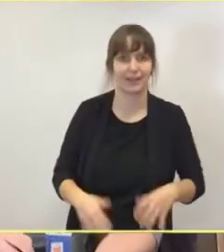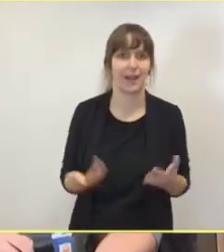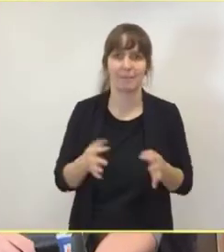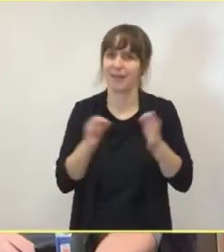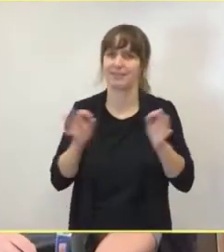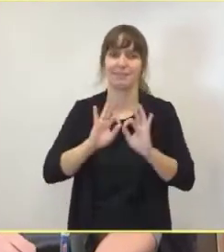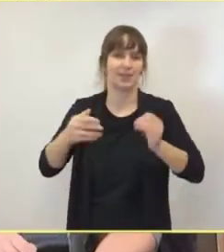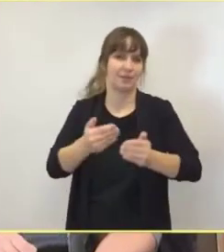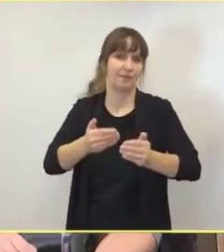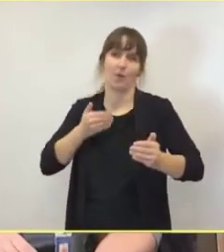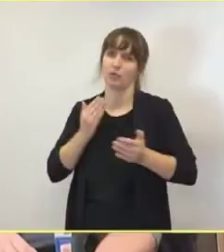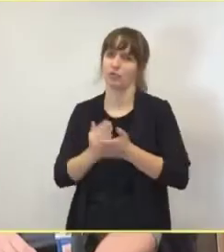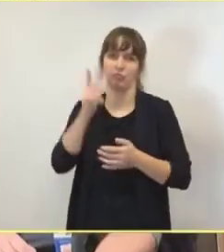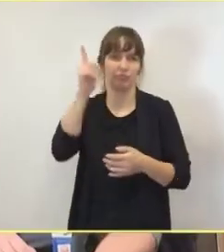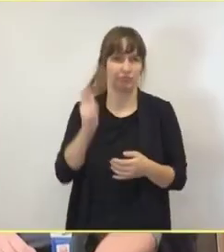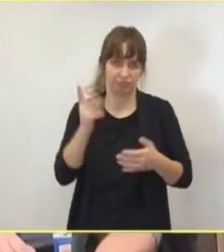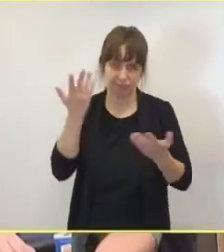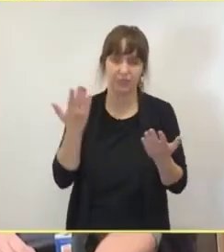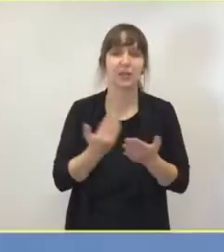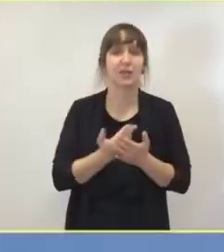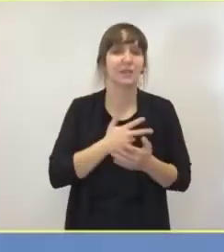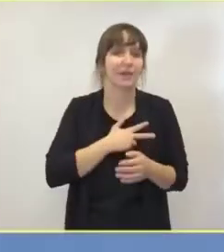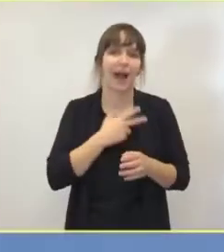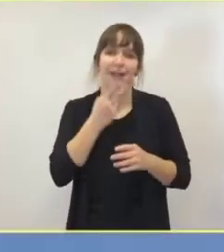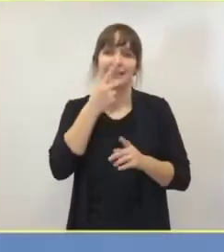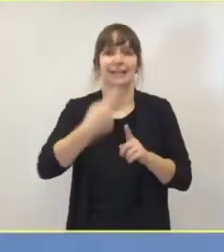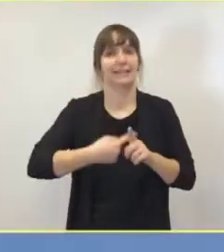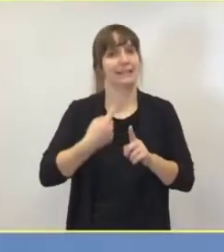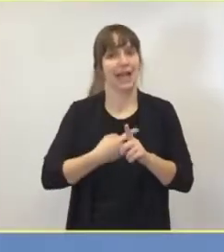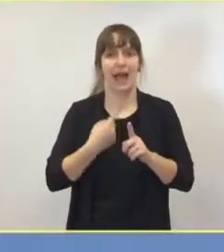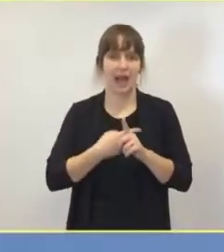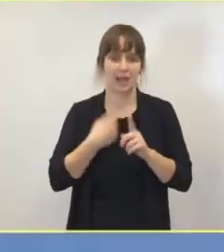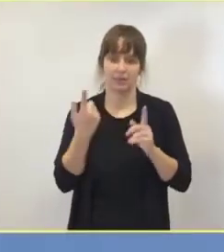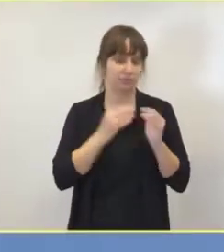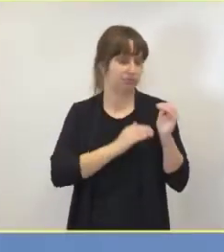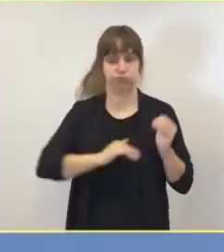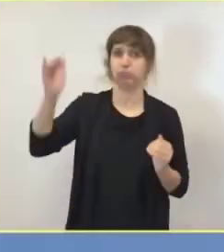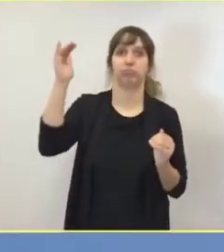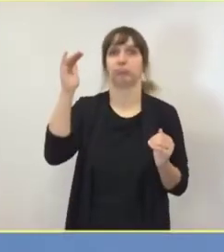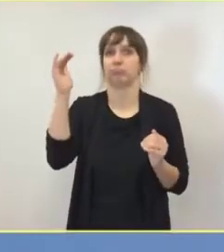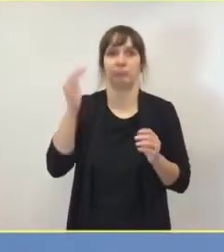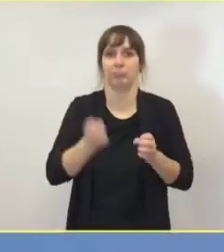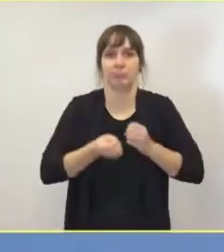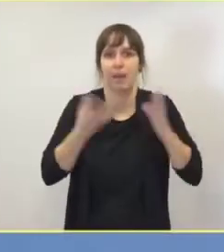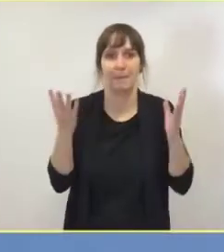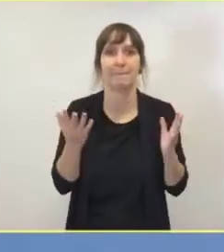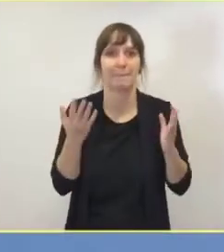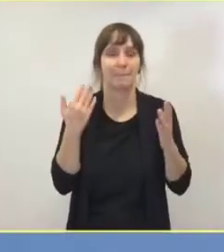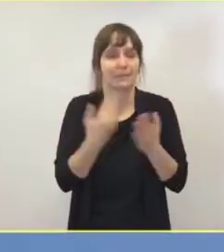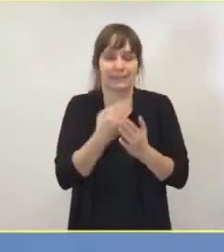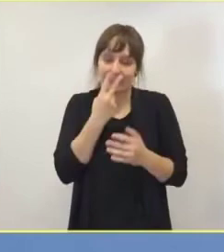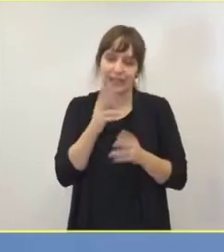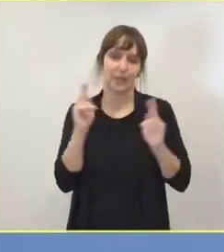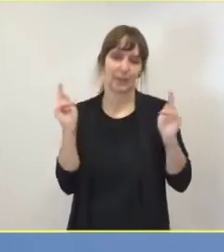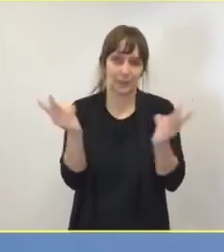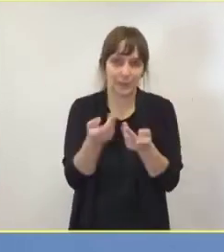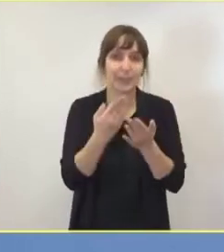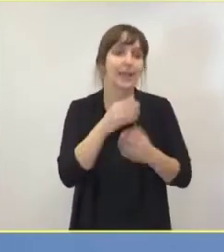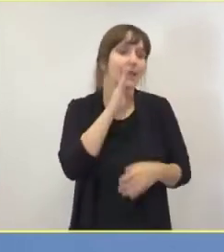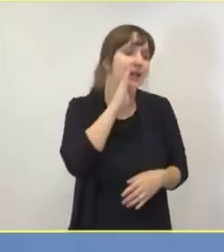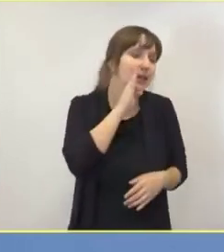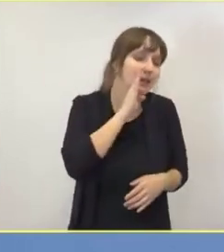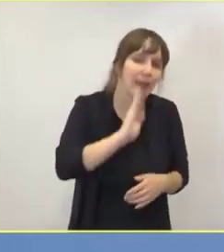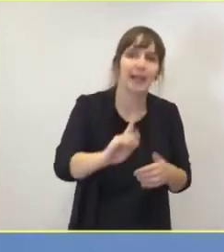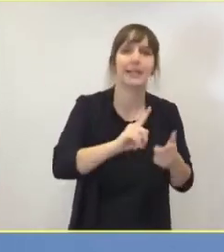auch ganz klar, dass die Zahlen wirklich explodiert sind. Das sehen wir auch. Wir zeichnen die Entwicklung in Belgien und den Niederlanden